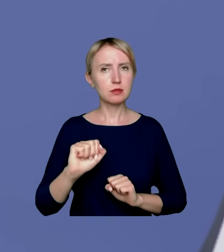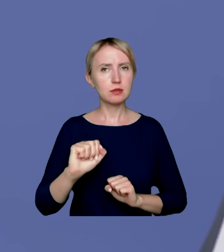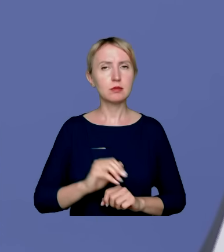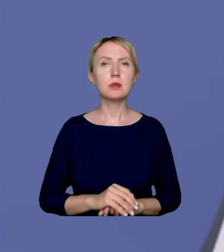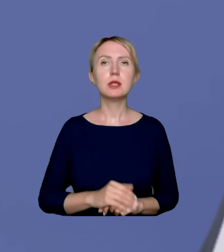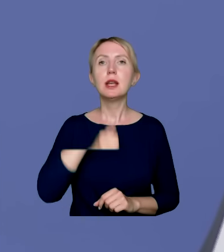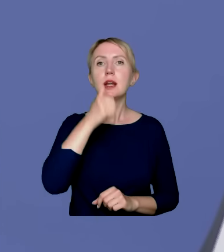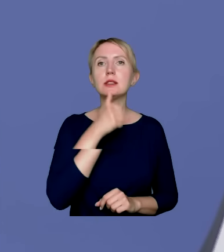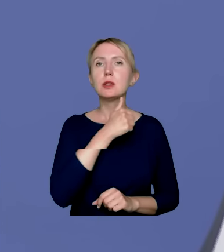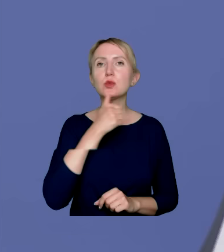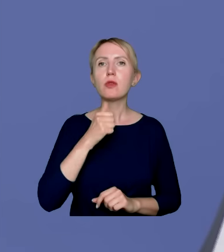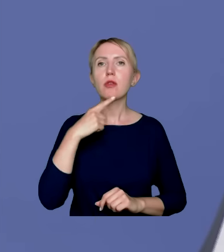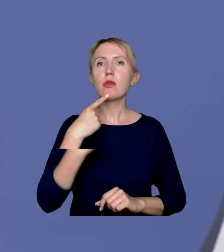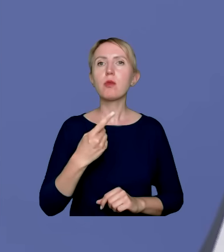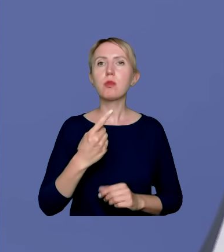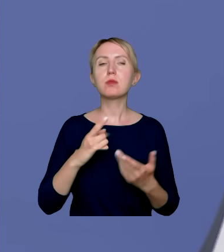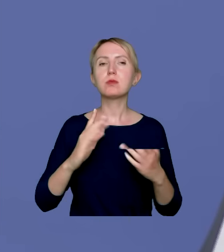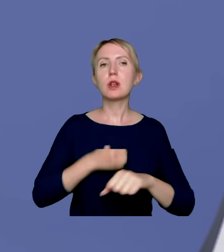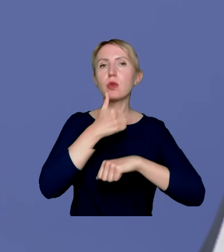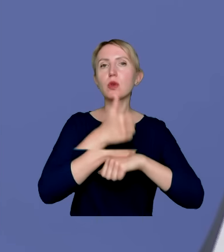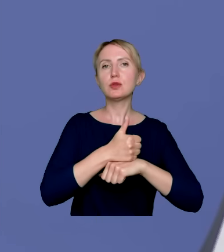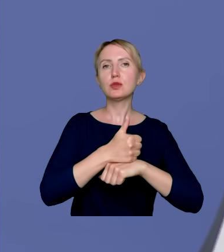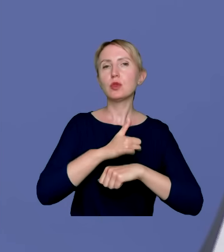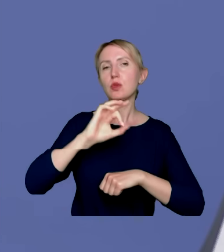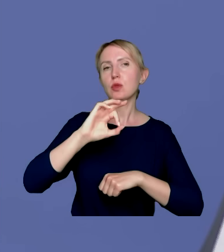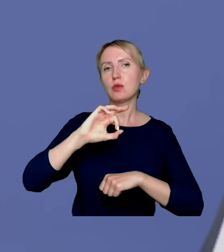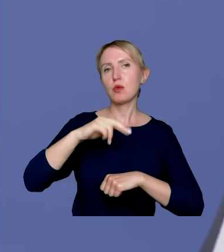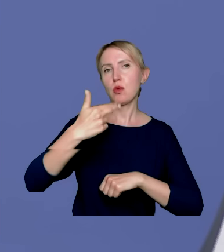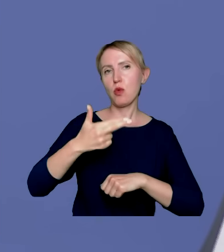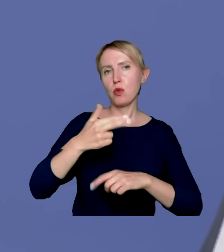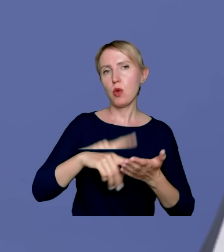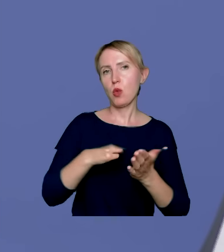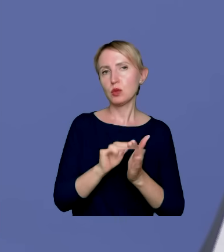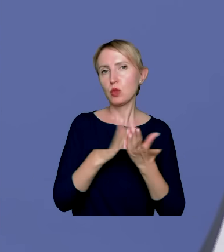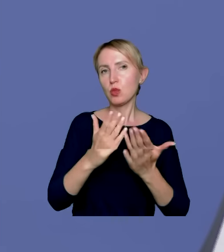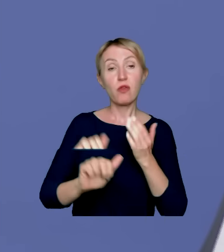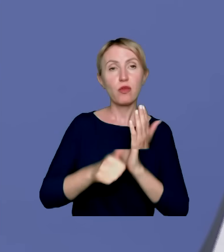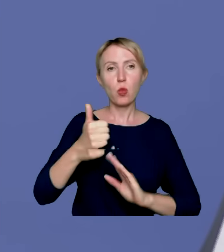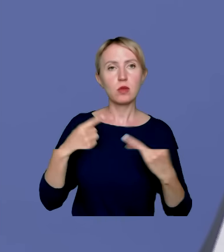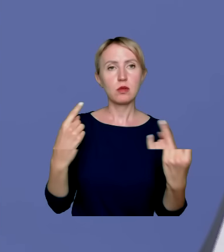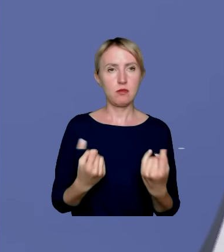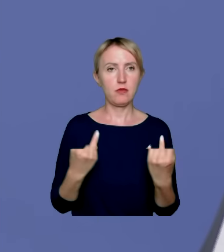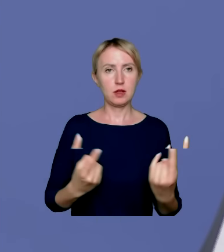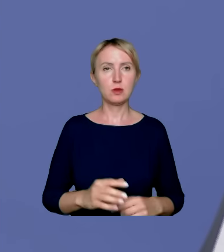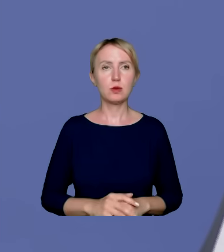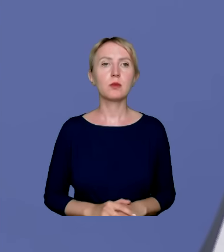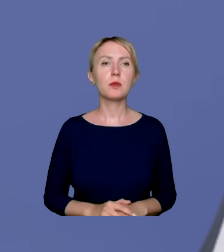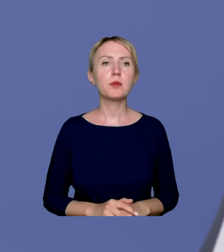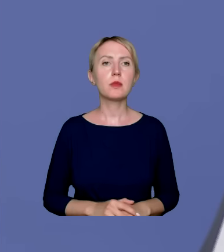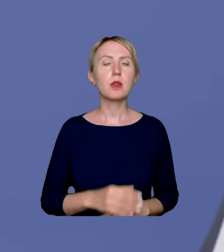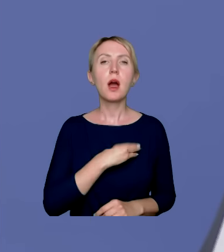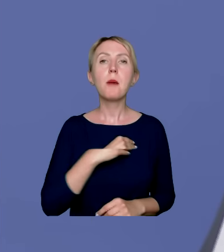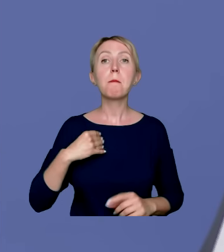wypowiedzi przewodniczącego organu konstytucyjnego jest jednak czymś wyjątkowym. Polska jest krajem